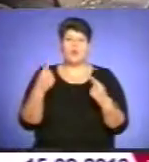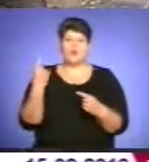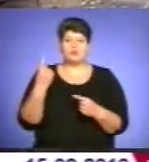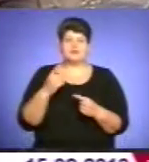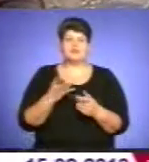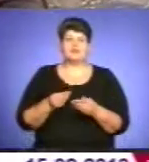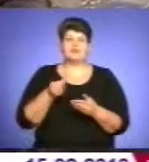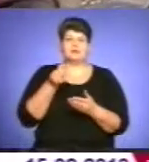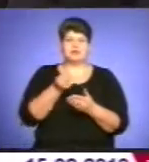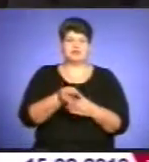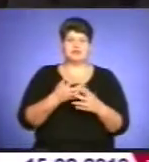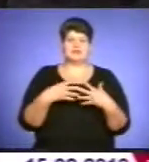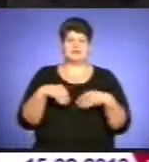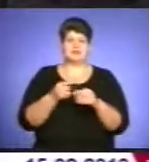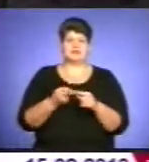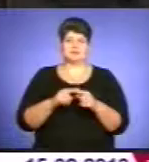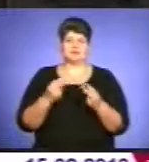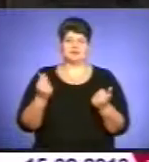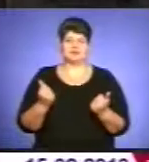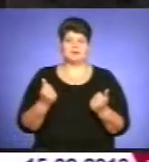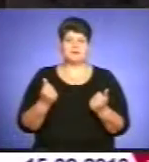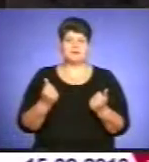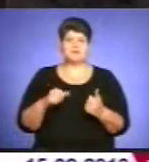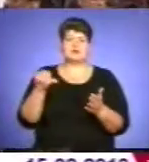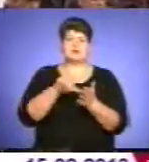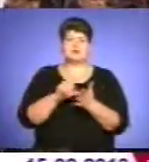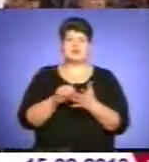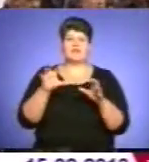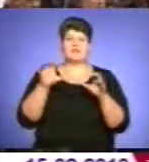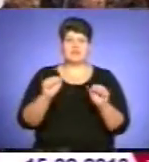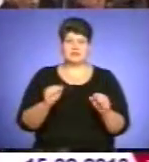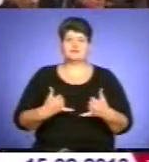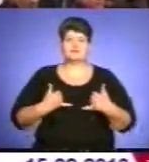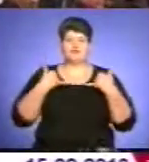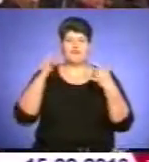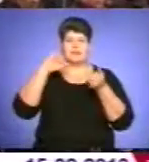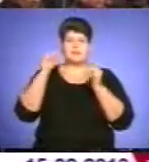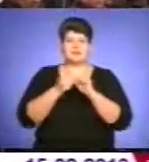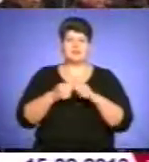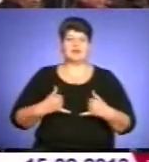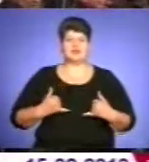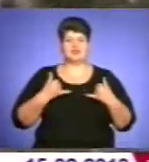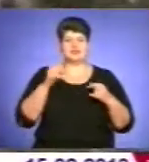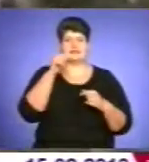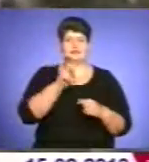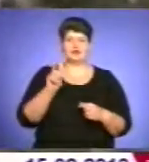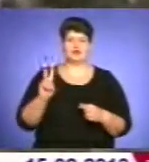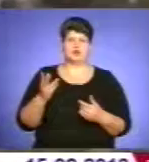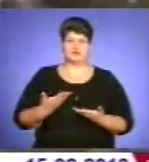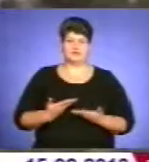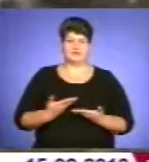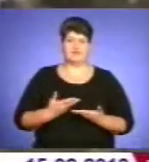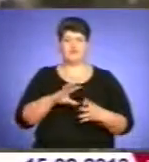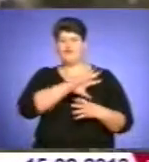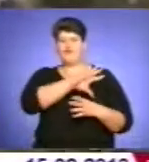всім загиблим ці кошти. Представники влади вшанували пам'ять загиблих в Афганістані і віддали честь тим, хто вижив. Весь депутатський